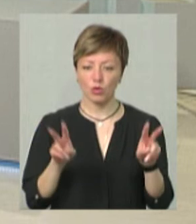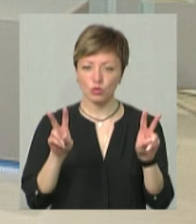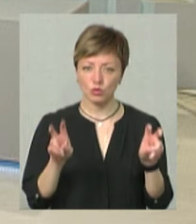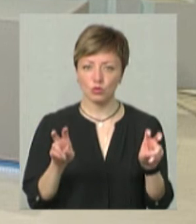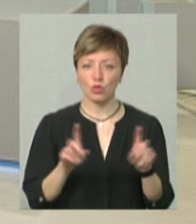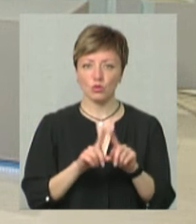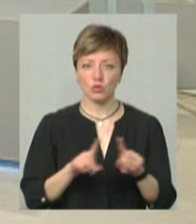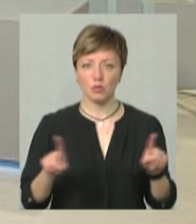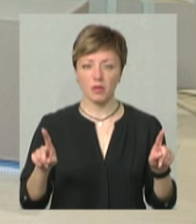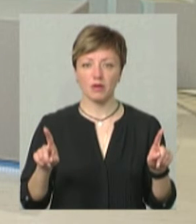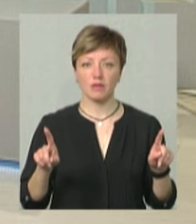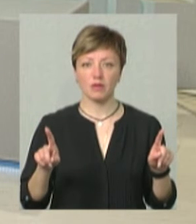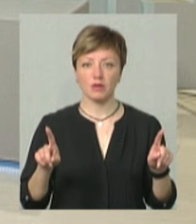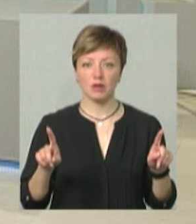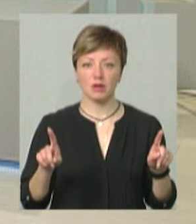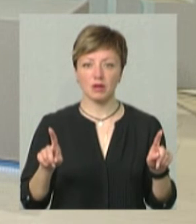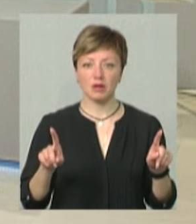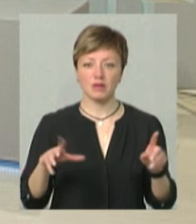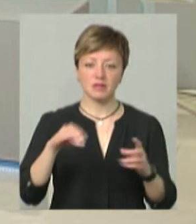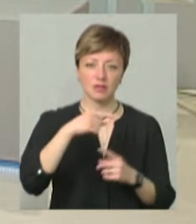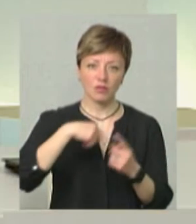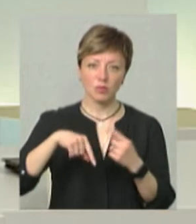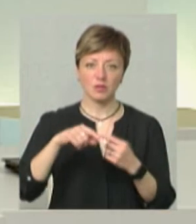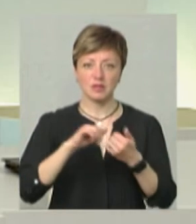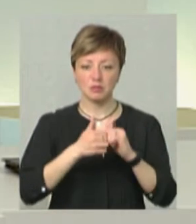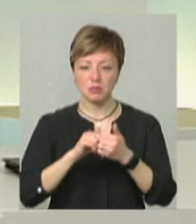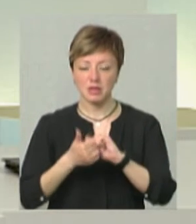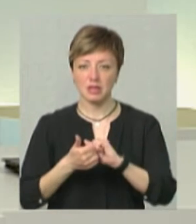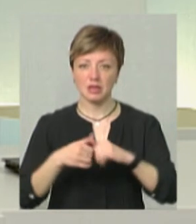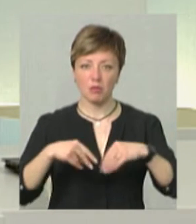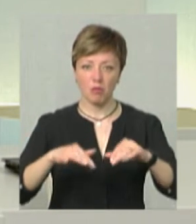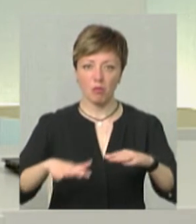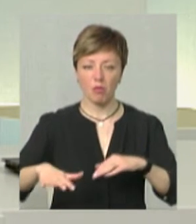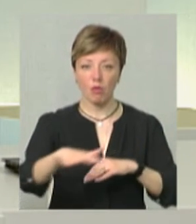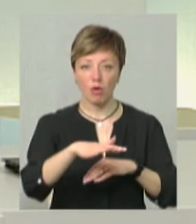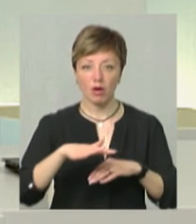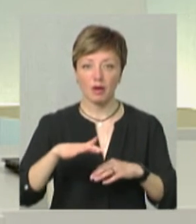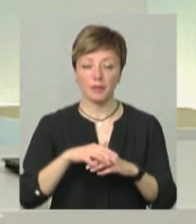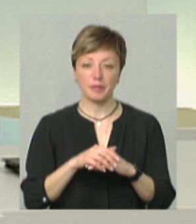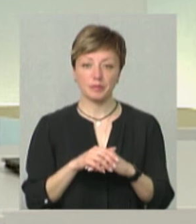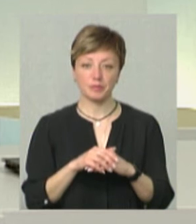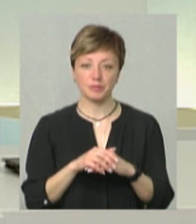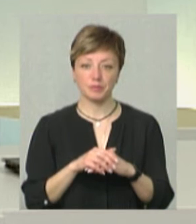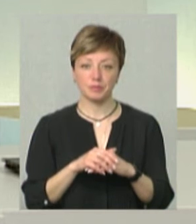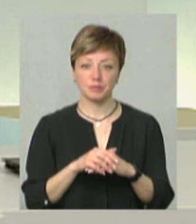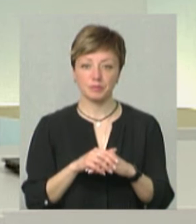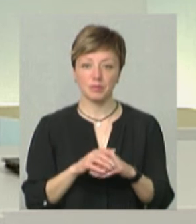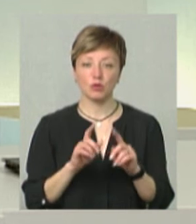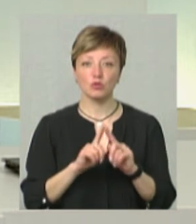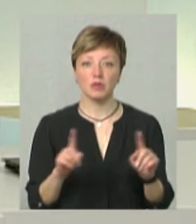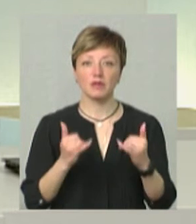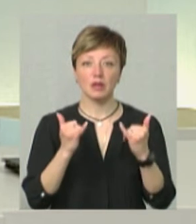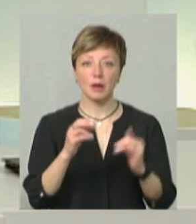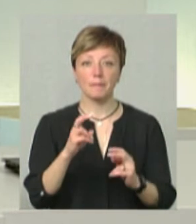особливо в сівозмінній структурі, особливо для тих